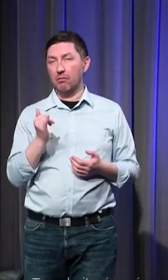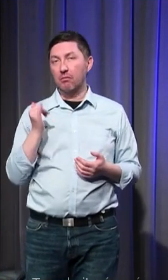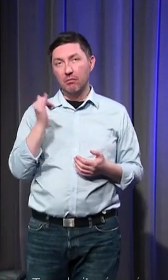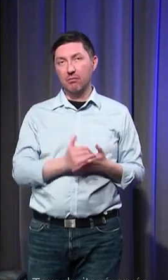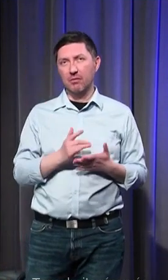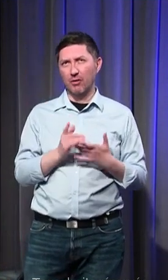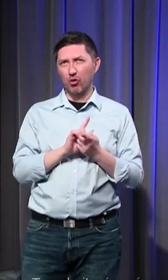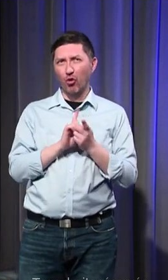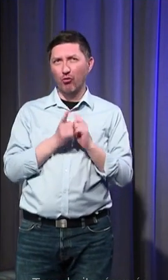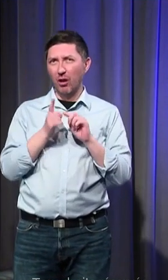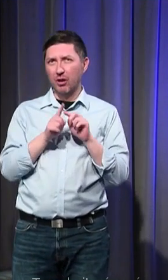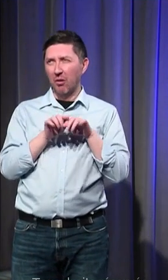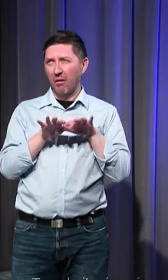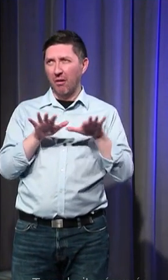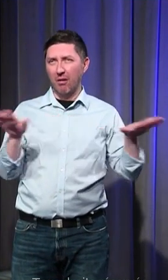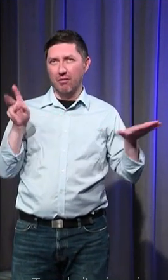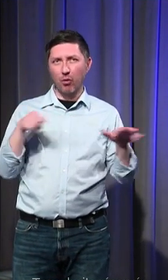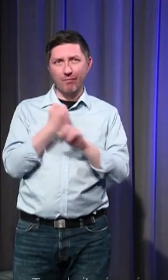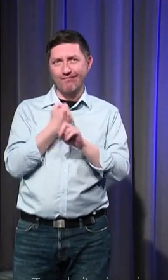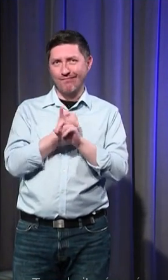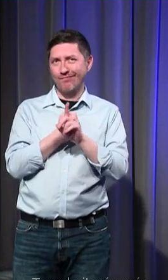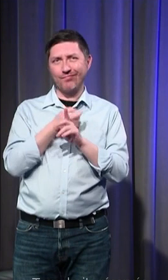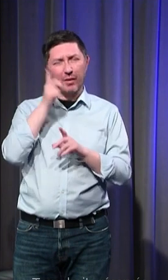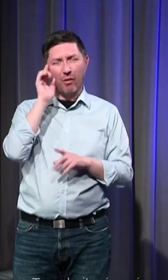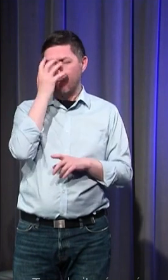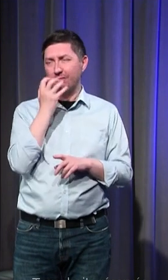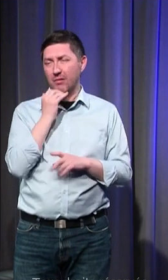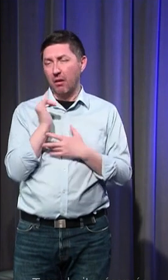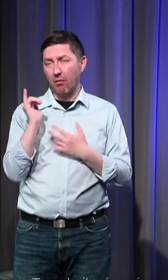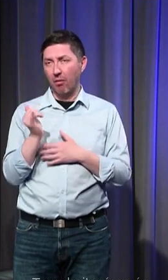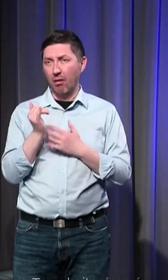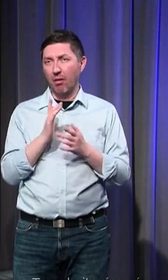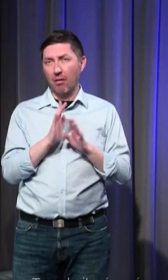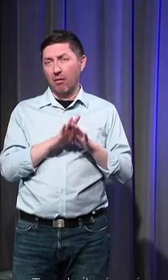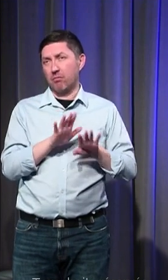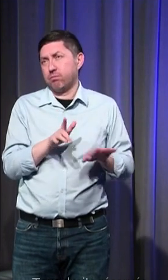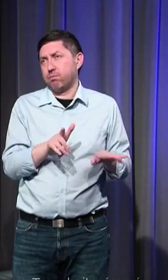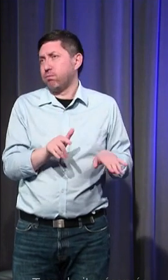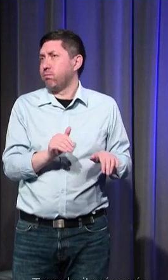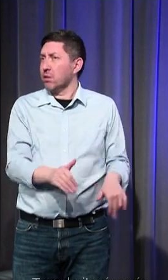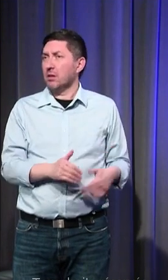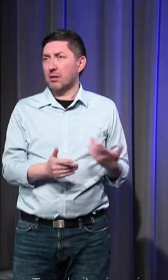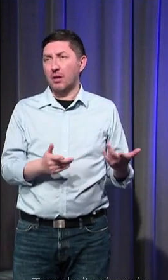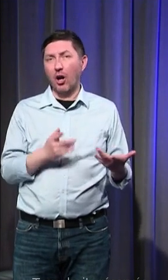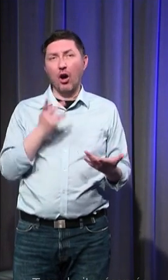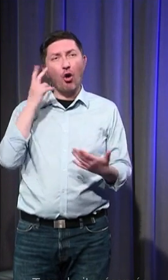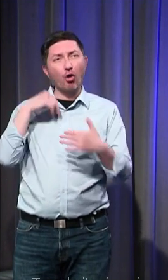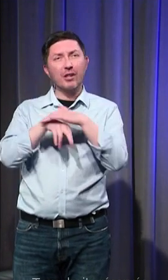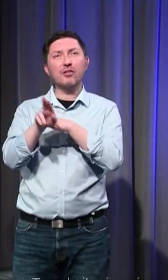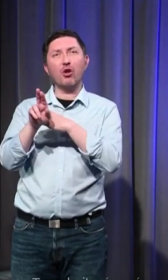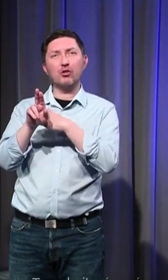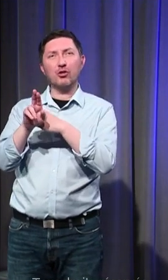le mal par excellence enfin c'est cette tristesse qui est à tel point que la renaissance la réinvestira et donc cette